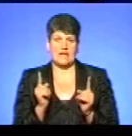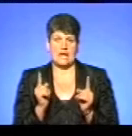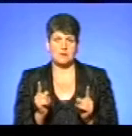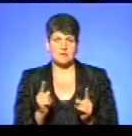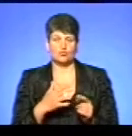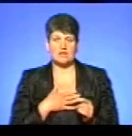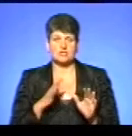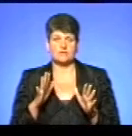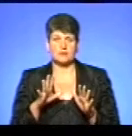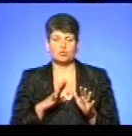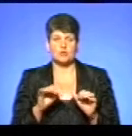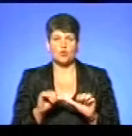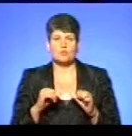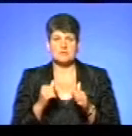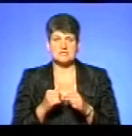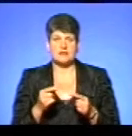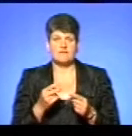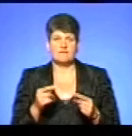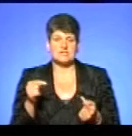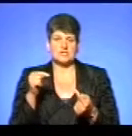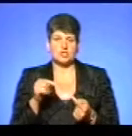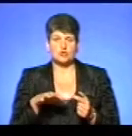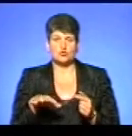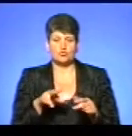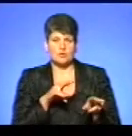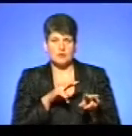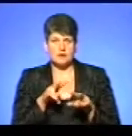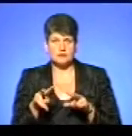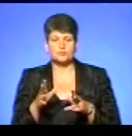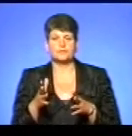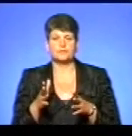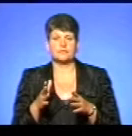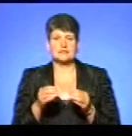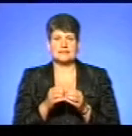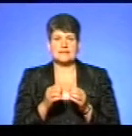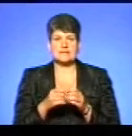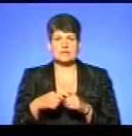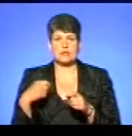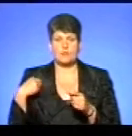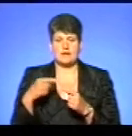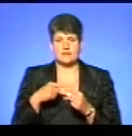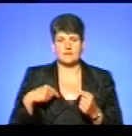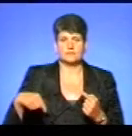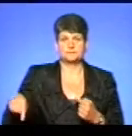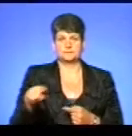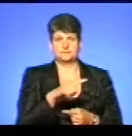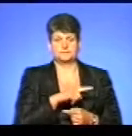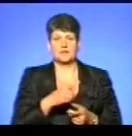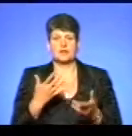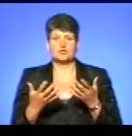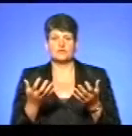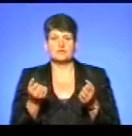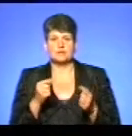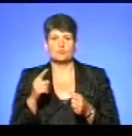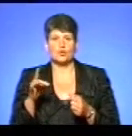комісія визначала зону нагляду, це від зовнішньої міжі зони захисту 10 кілометрів в радіусі. Значить, якщо взяти з